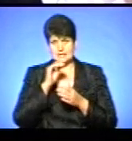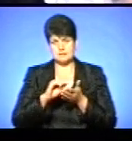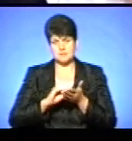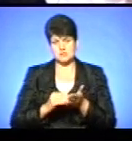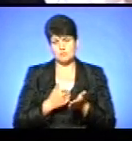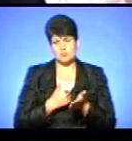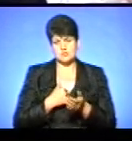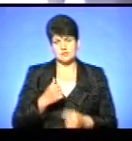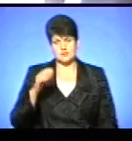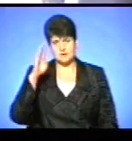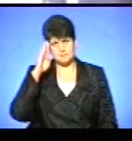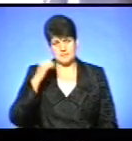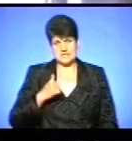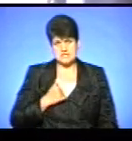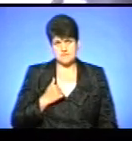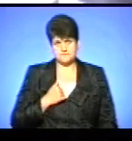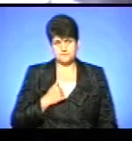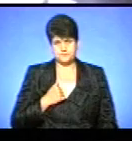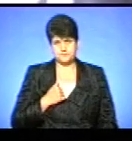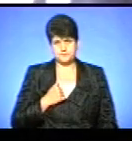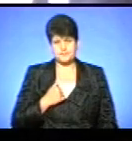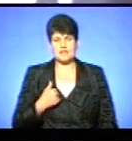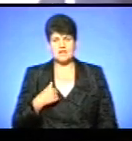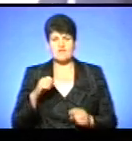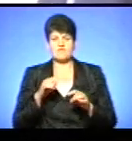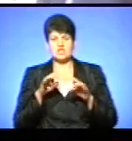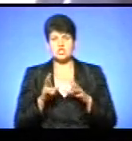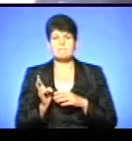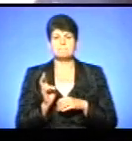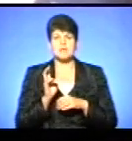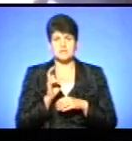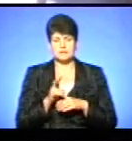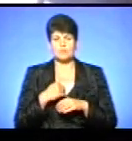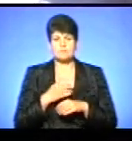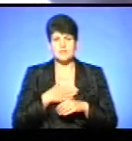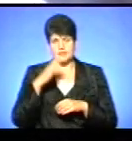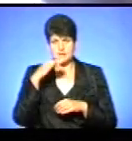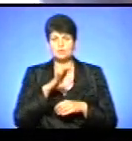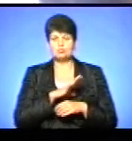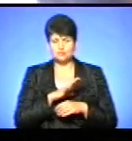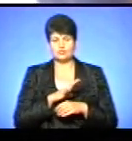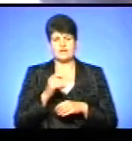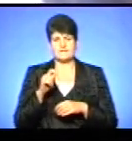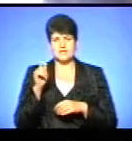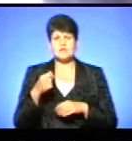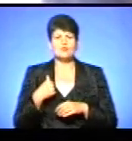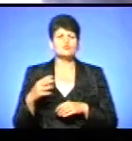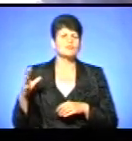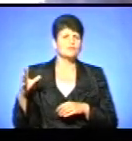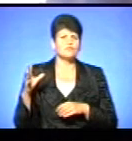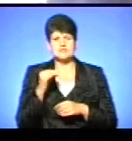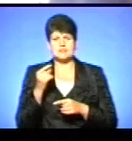побажання бійцям. «Я вирішила прийти, тому що мій тато був на війні, і я хочу, щоб всі